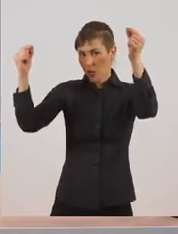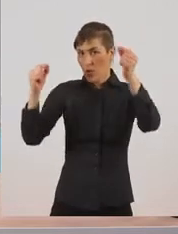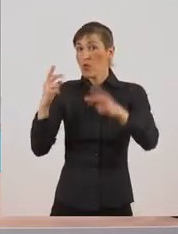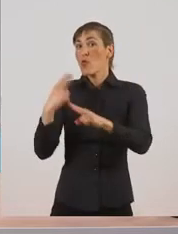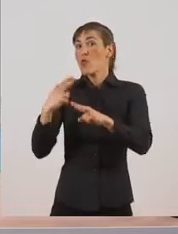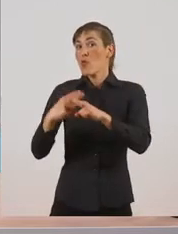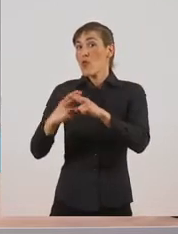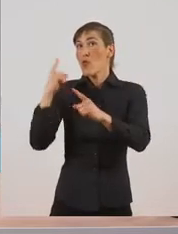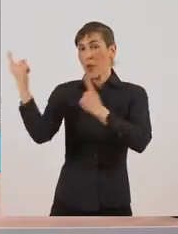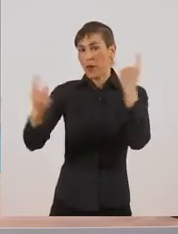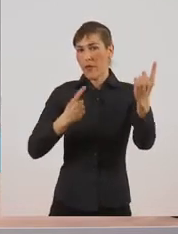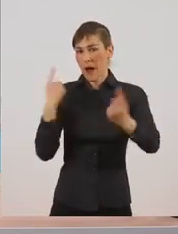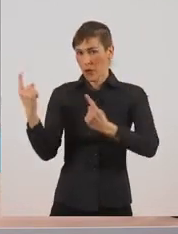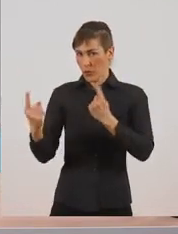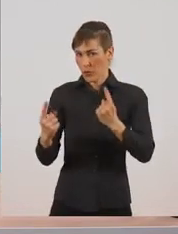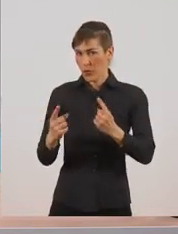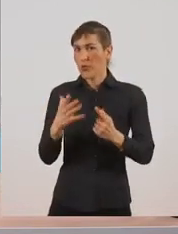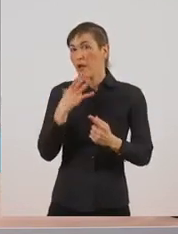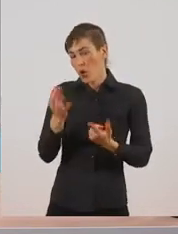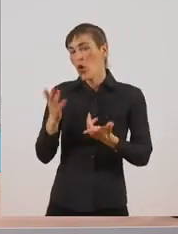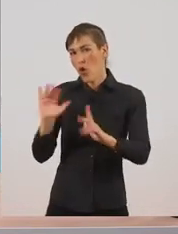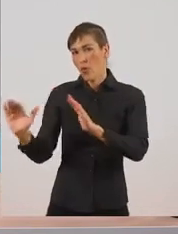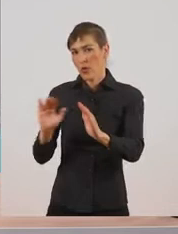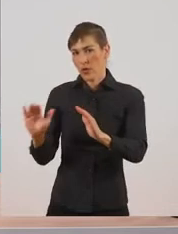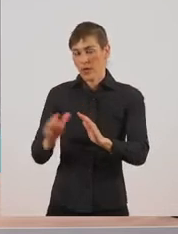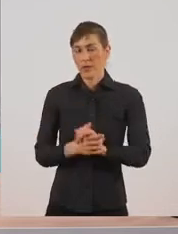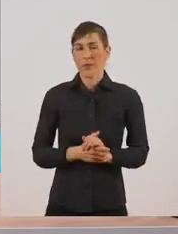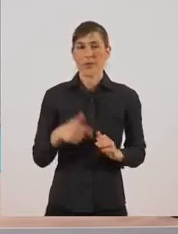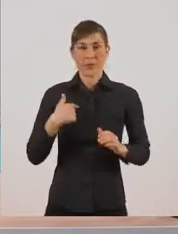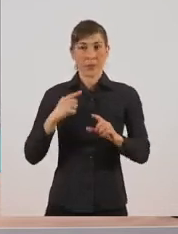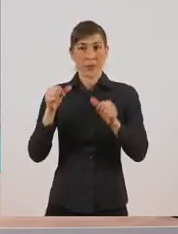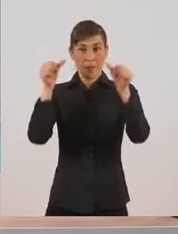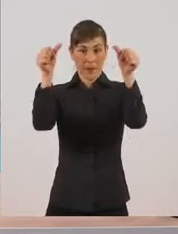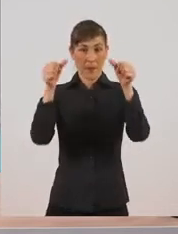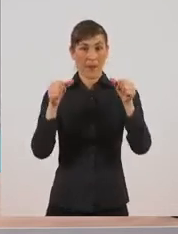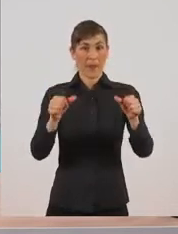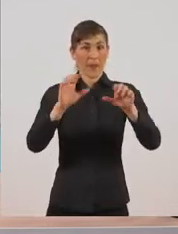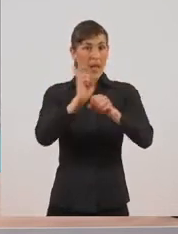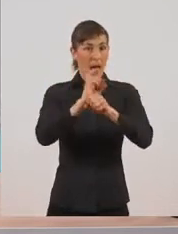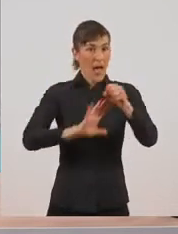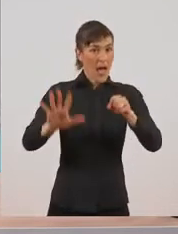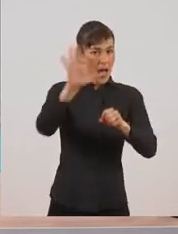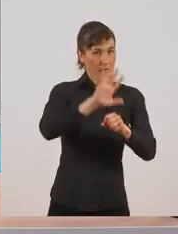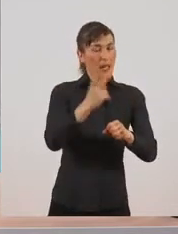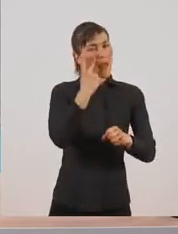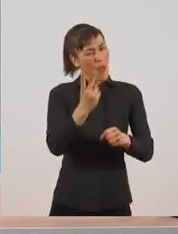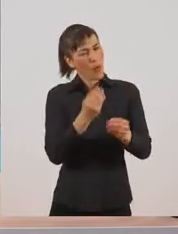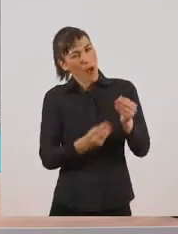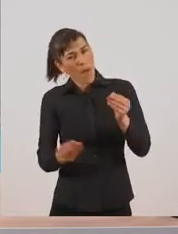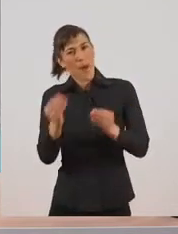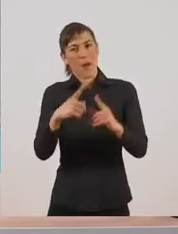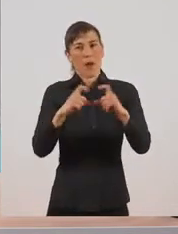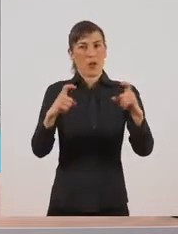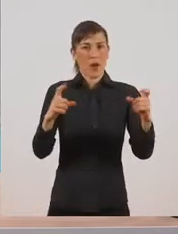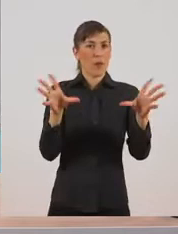Θα βάλουμε τον χάρτη μας και θα δούμε και μερικά παραπάνω πράγματα για τον λύκο.